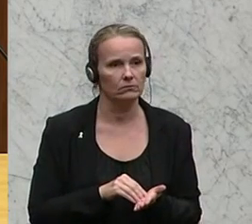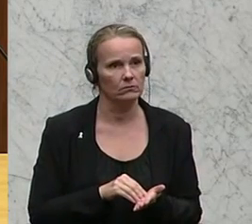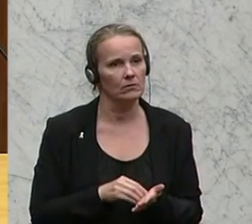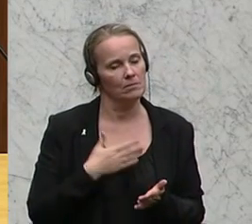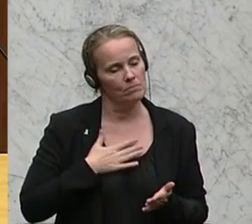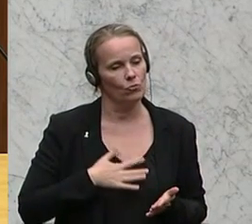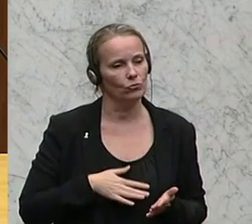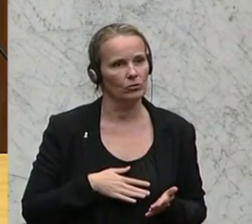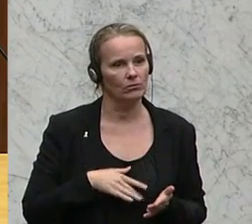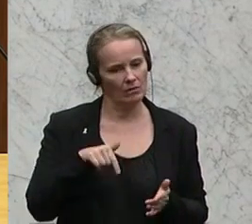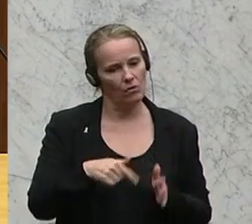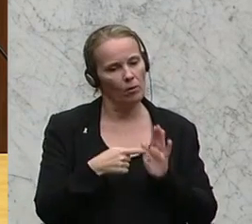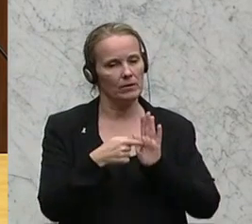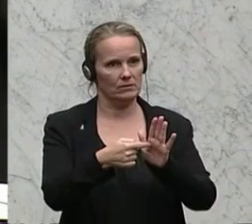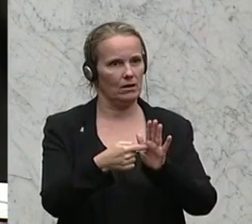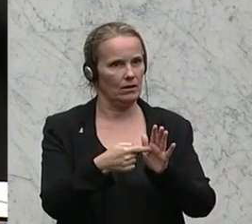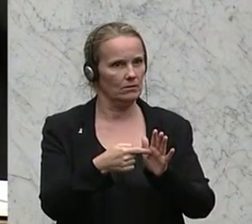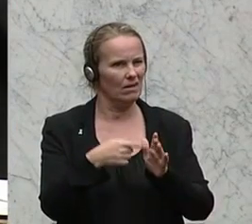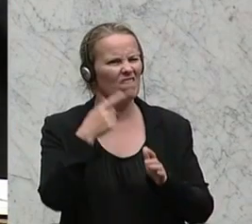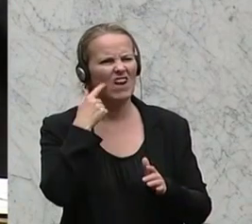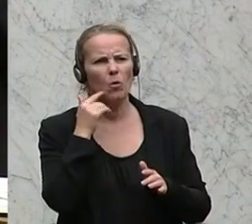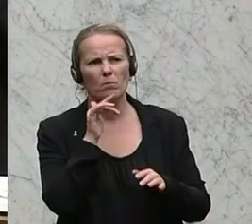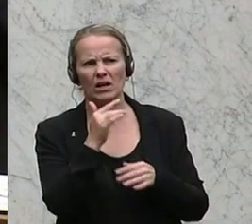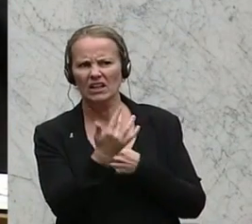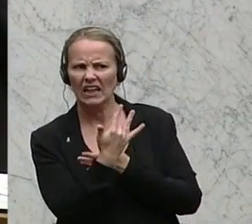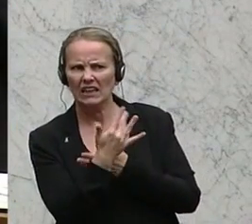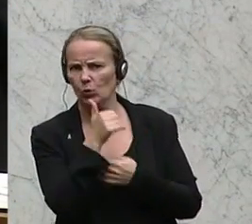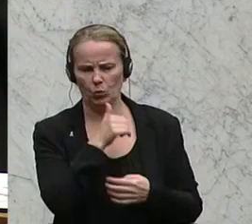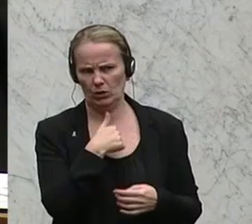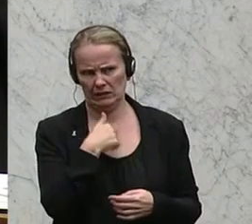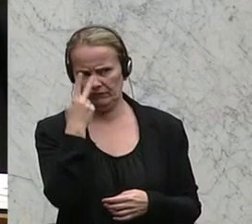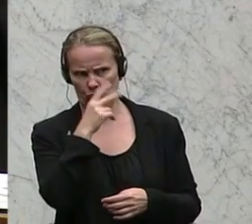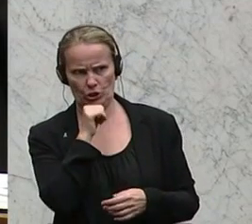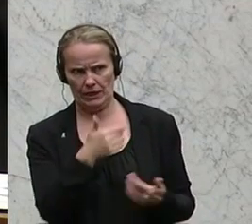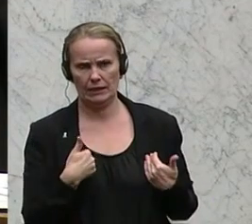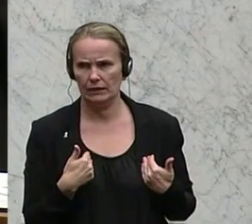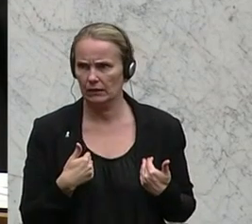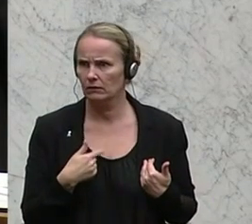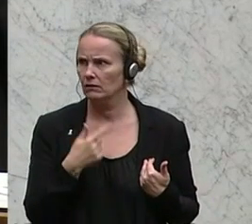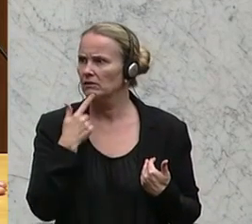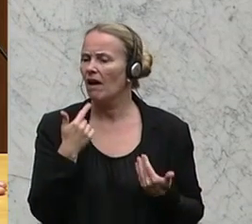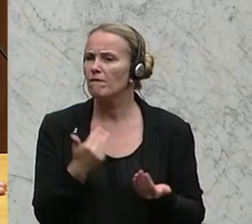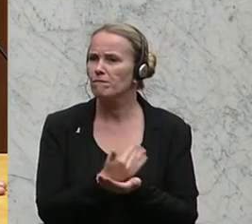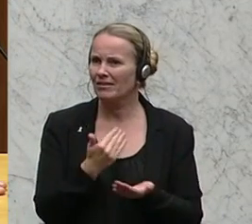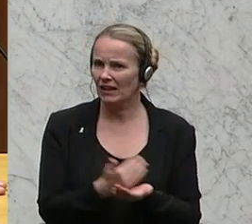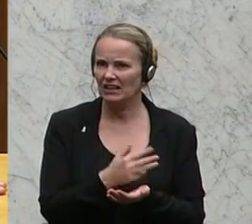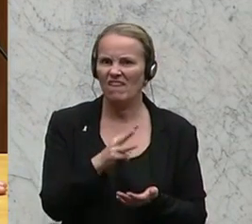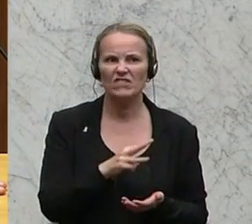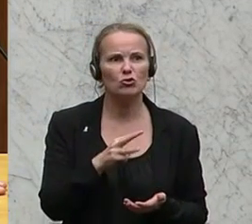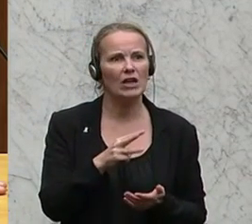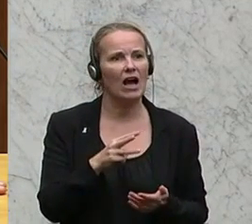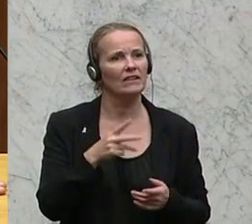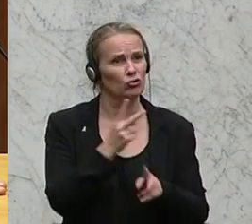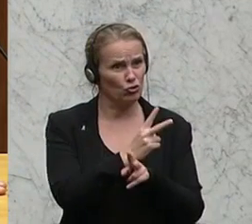einfach darstellen, warum ich die Kritik der Grünen nicht verstehe. Es wurde hier vom Vertreter der Vichigrad